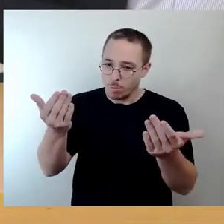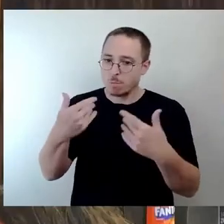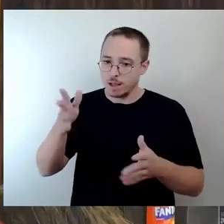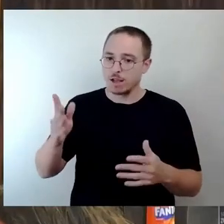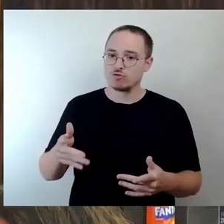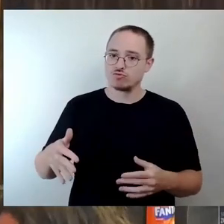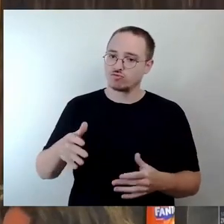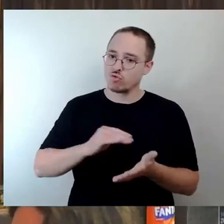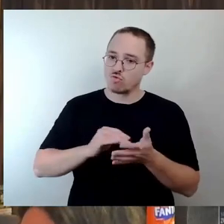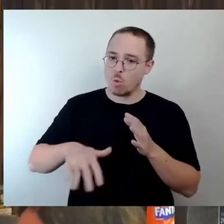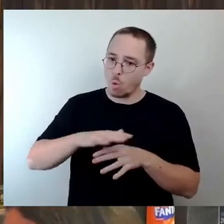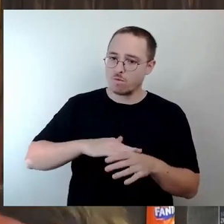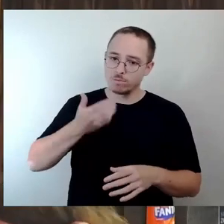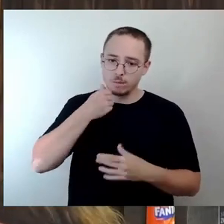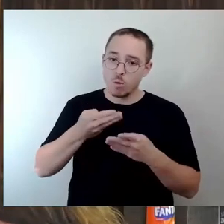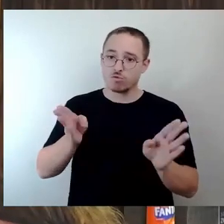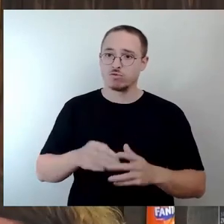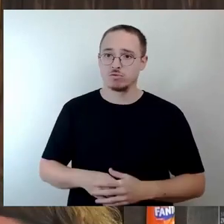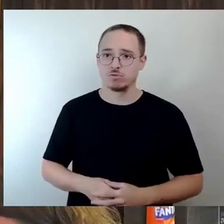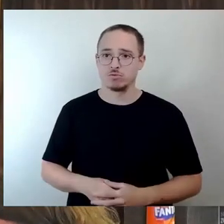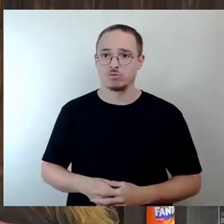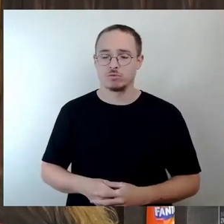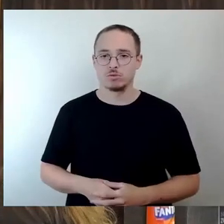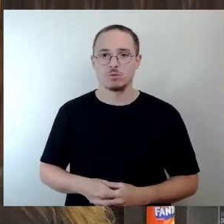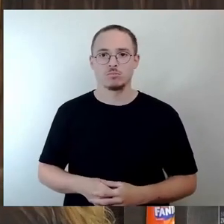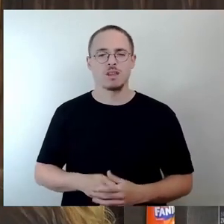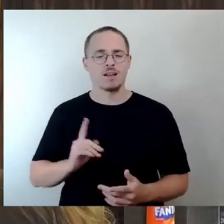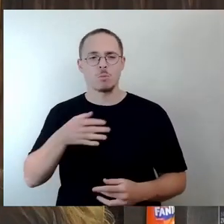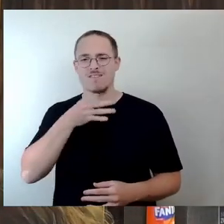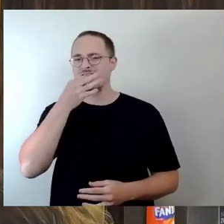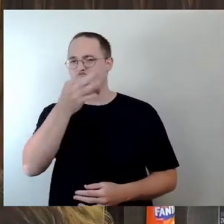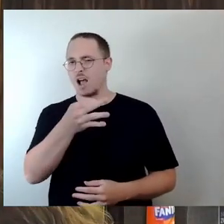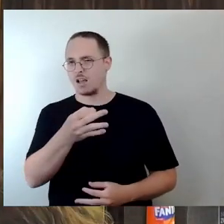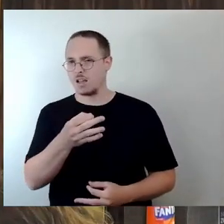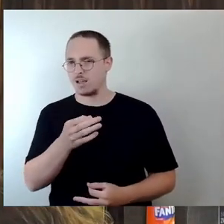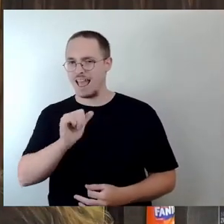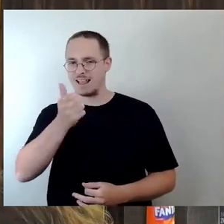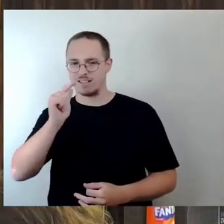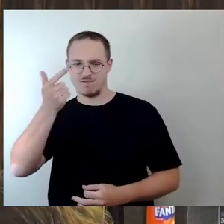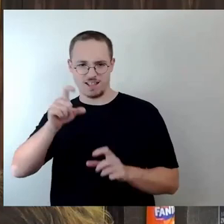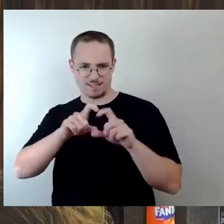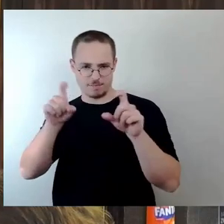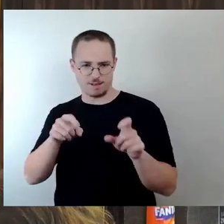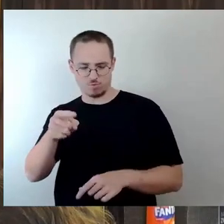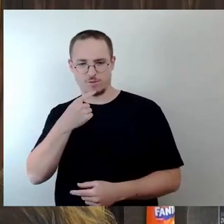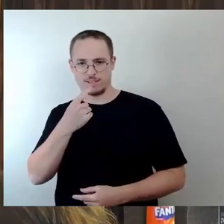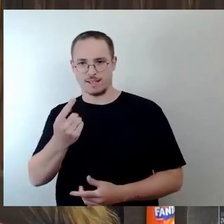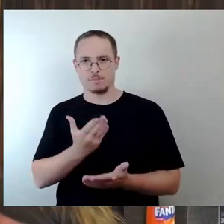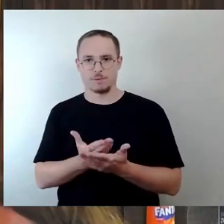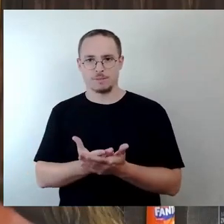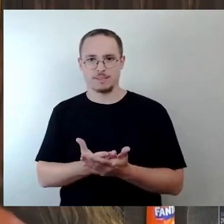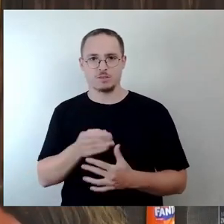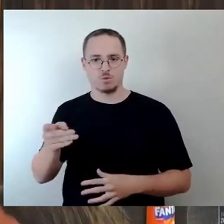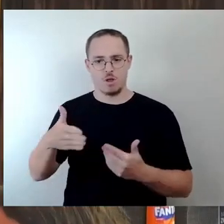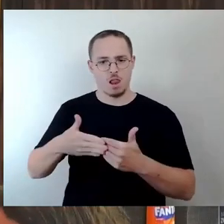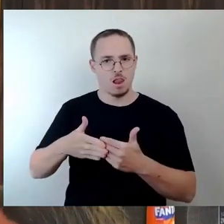Erlauben Sie mir nochmal eine Nachfrage, wenn Sie sie jetzt nicht sofort beantworten können zu den beiden ersten Themen, die Sie angesprochen haben, nämlich die Frage, unmittelbar in der Nähe gibt es